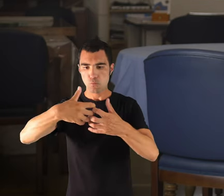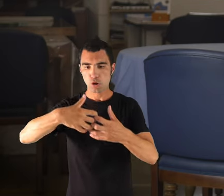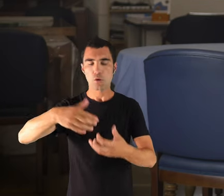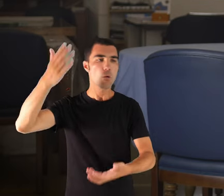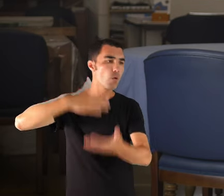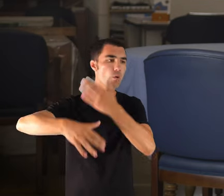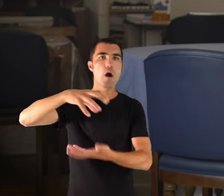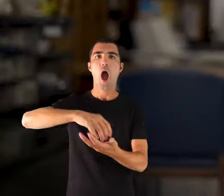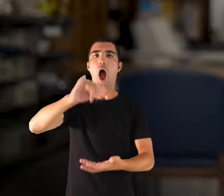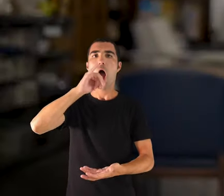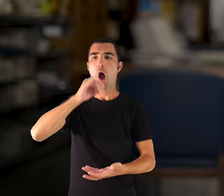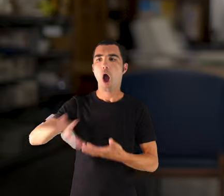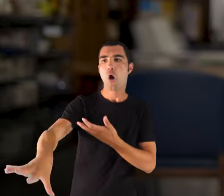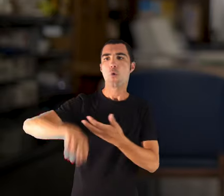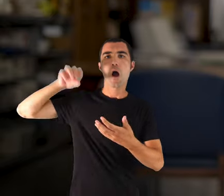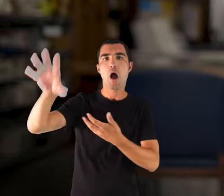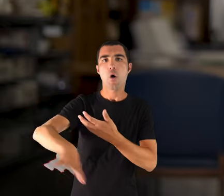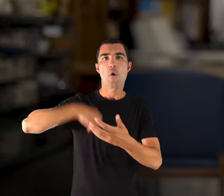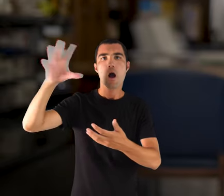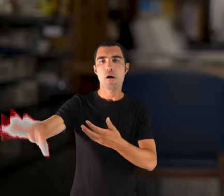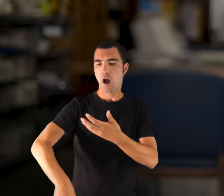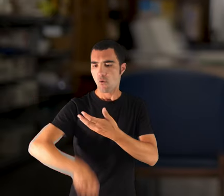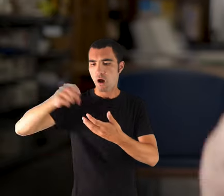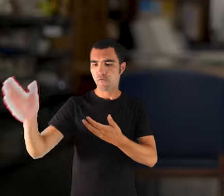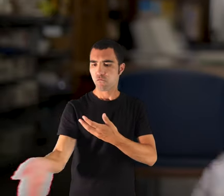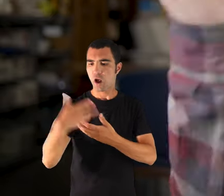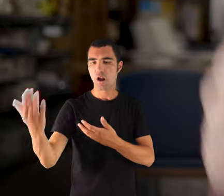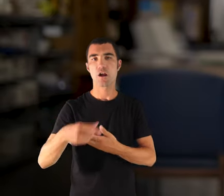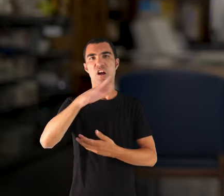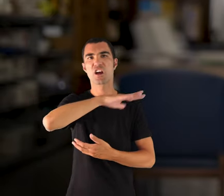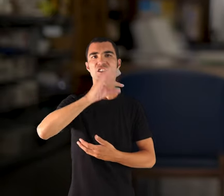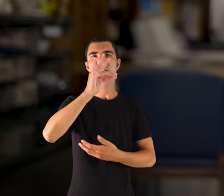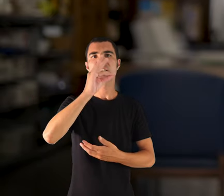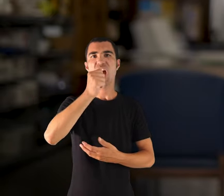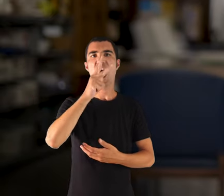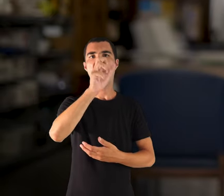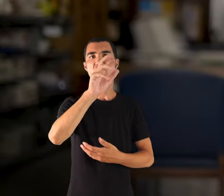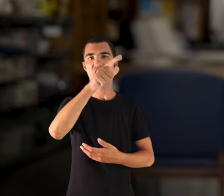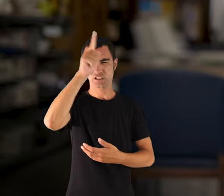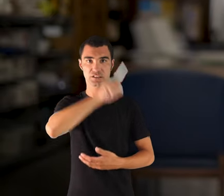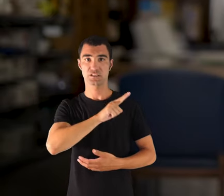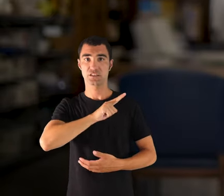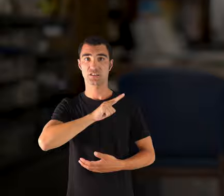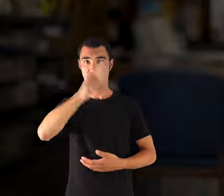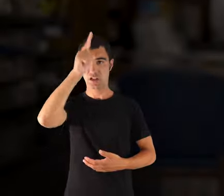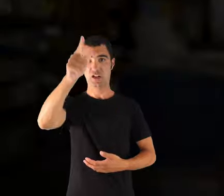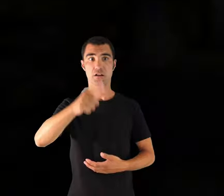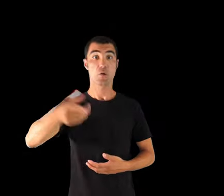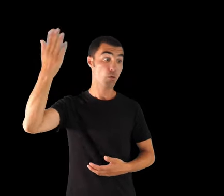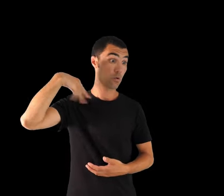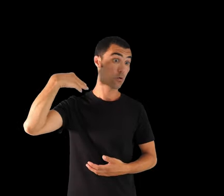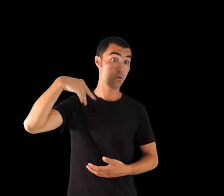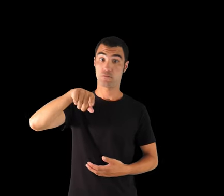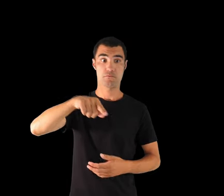el Sàhara. Llavors la posàrem i al cap d'un any en el Port de Sòlio el 99% de motors eren en Gullner.